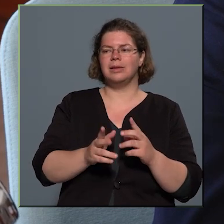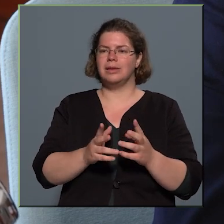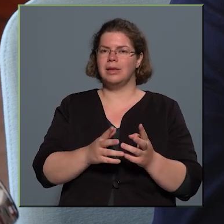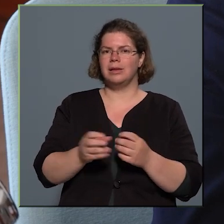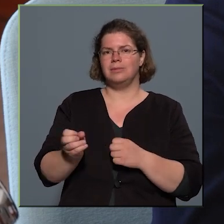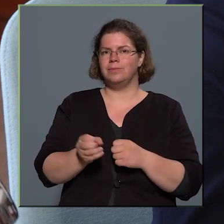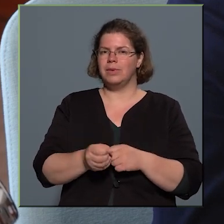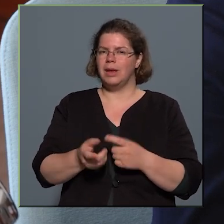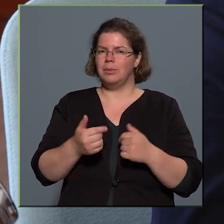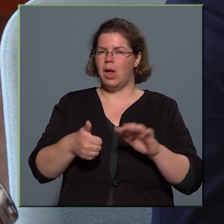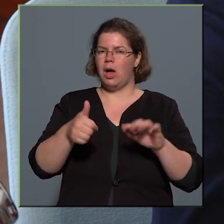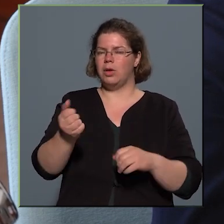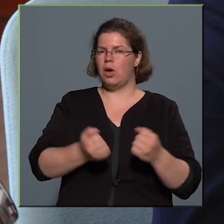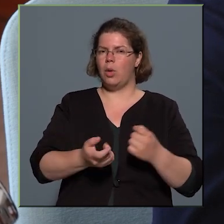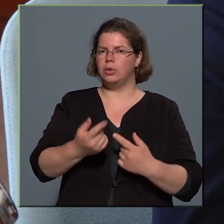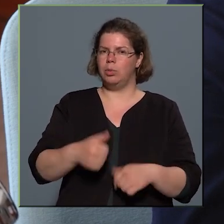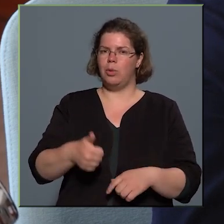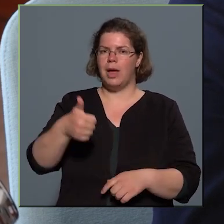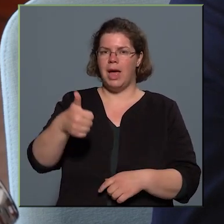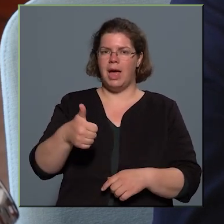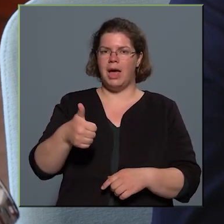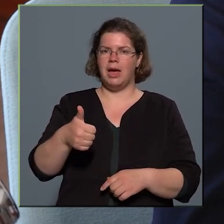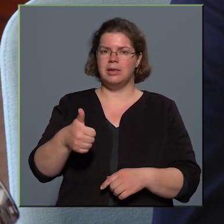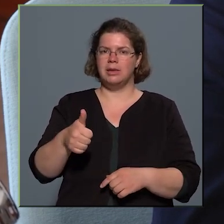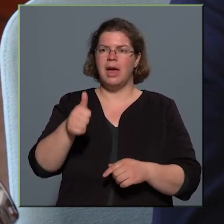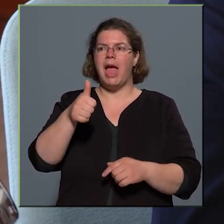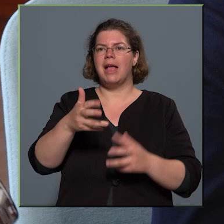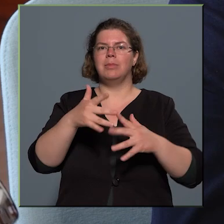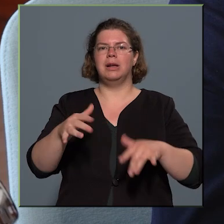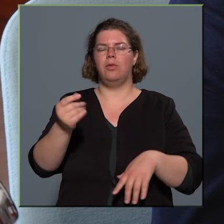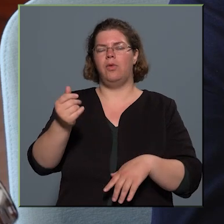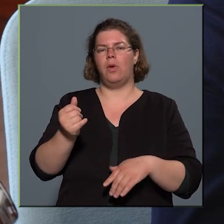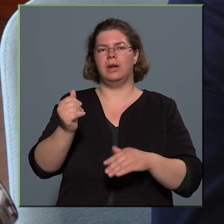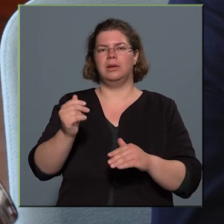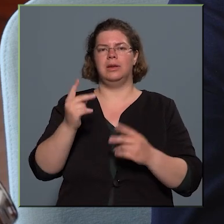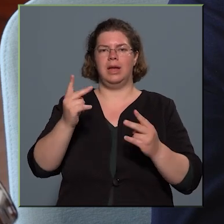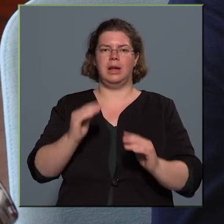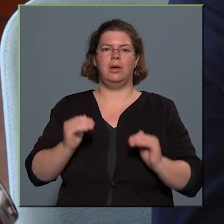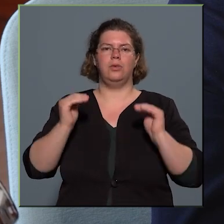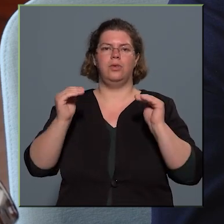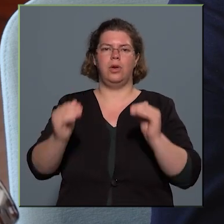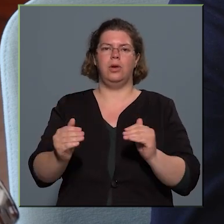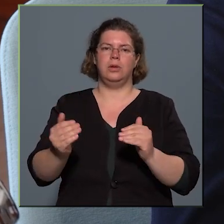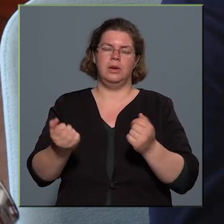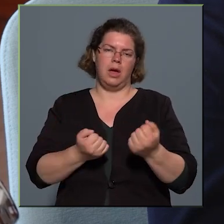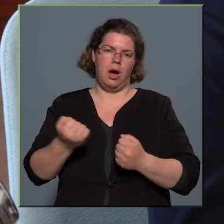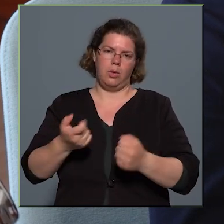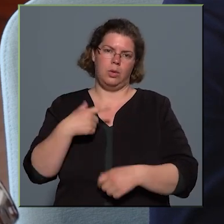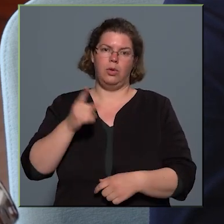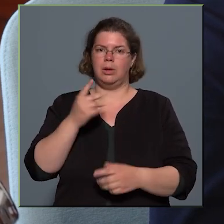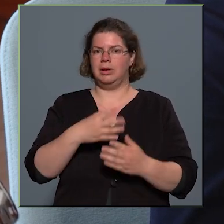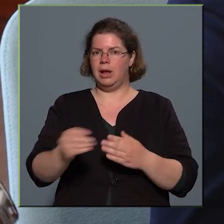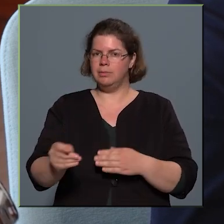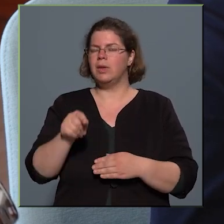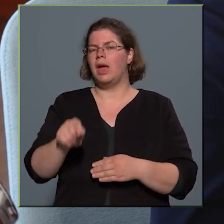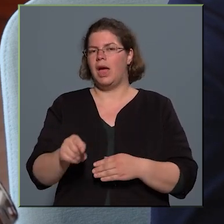autóból egyetlen egy olyan, gyakorlatilag 1 millió forint értéki fölötti autó volt, amit elvittek, ez viszont